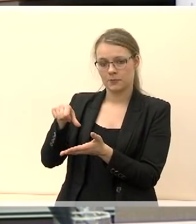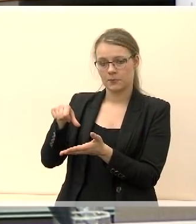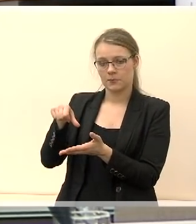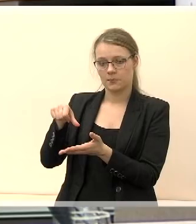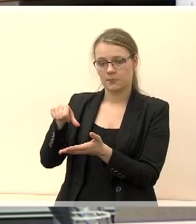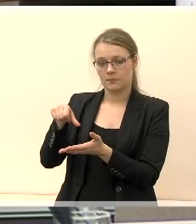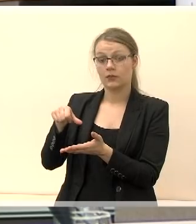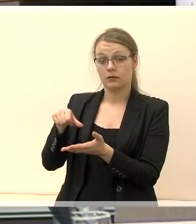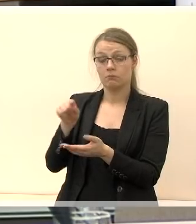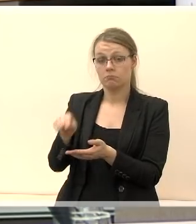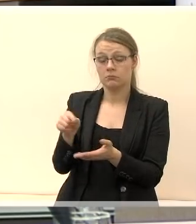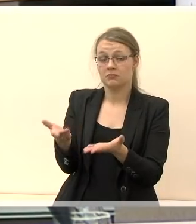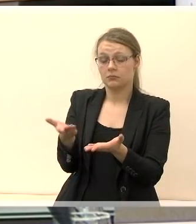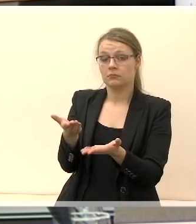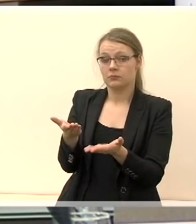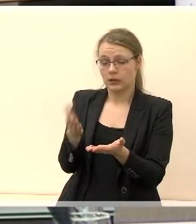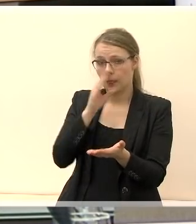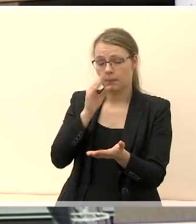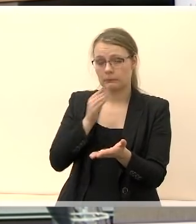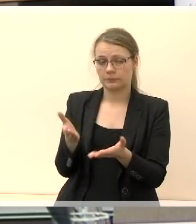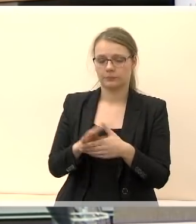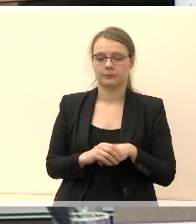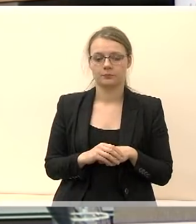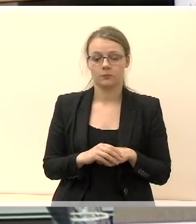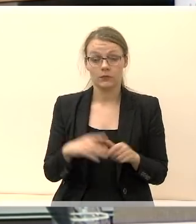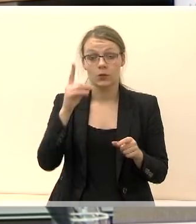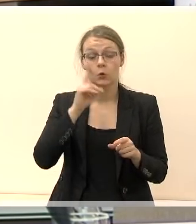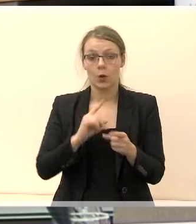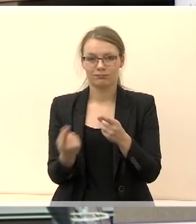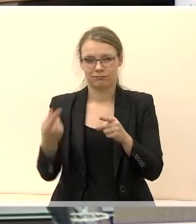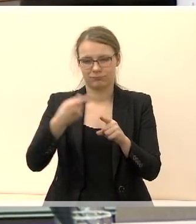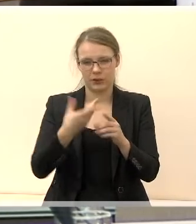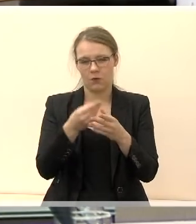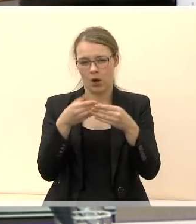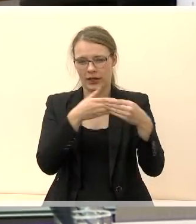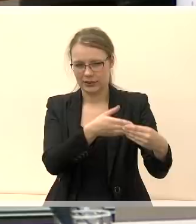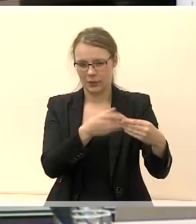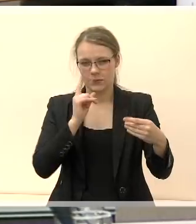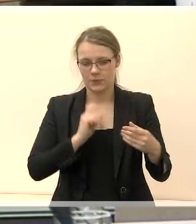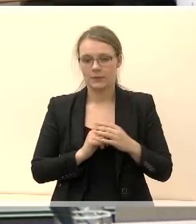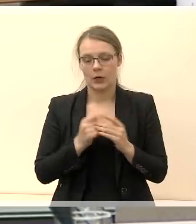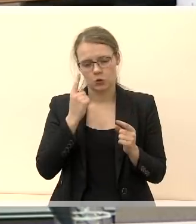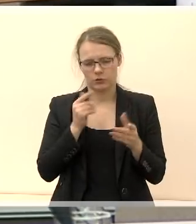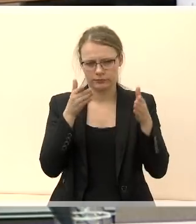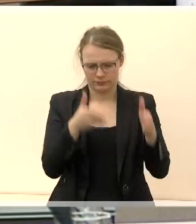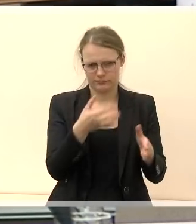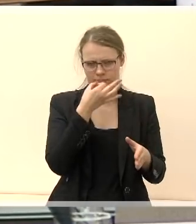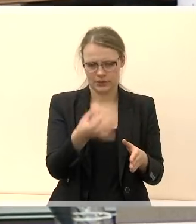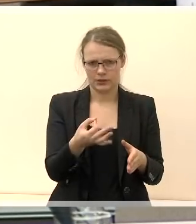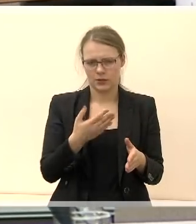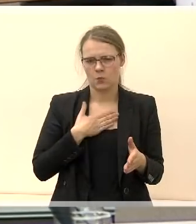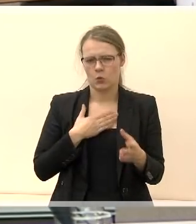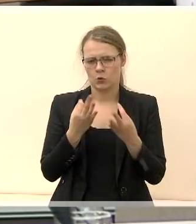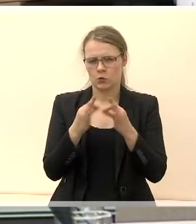Prašom, jungit, jungit, kalbėkit ar neilspėsit. Norėdamas papildyti mūsų sąrašo lyderį, aš norėčiau konkrečiau pateikti mūsų